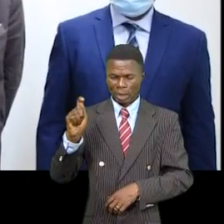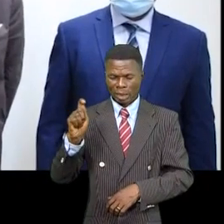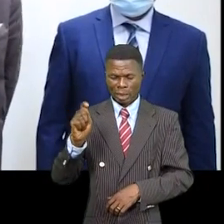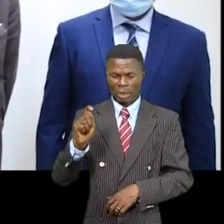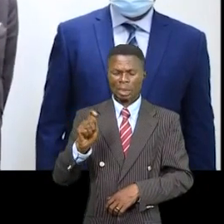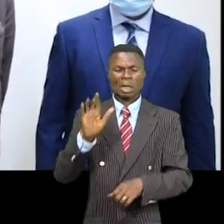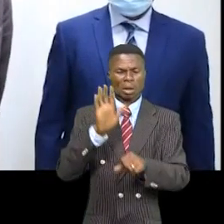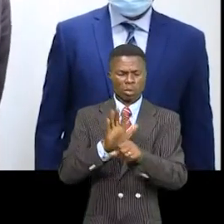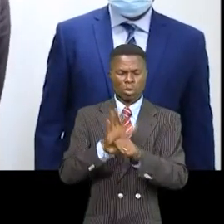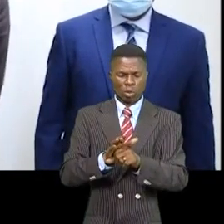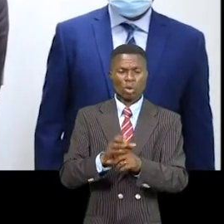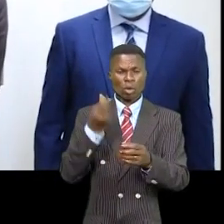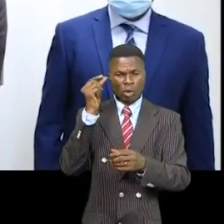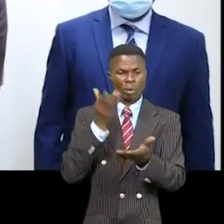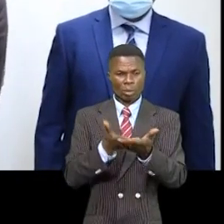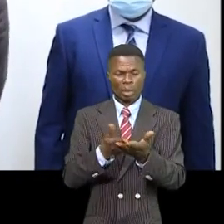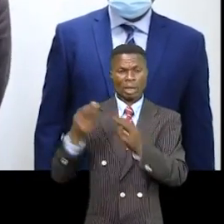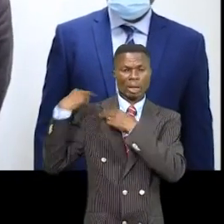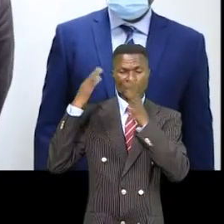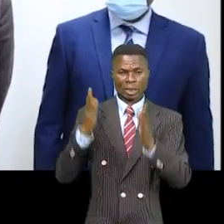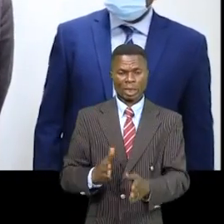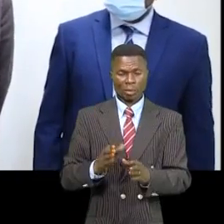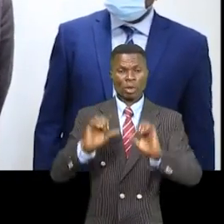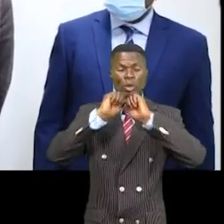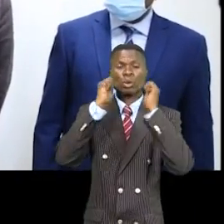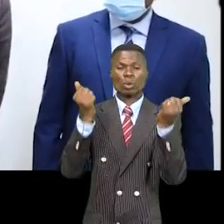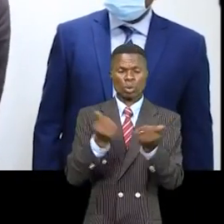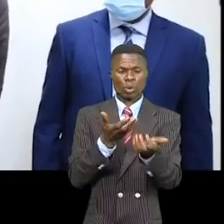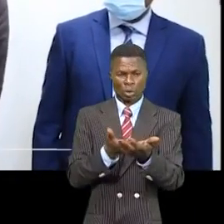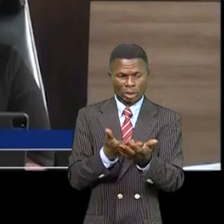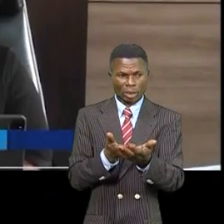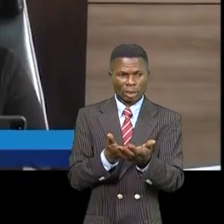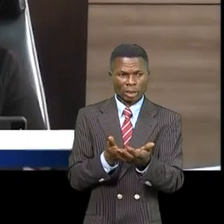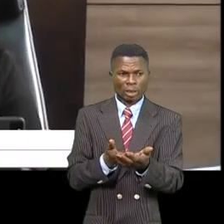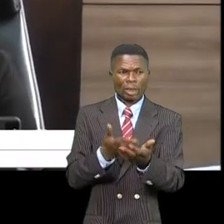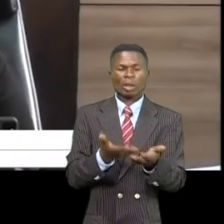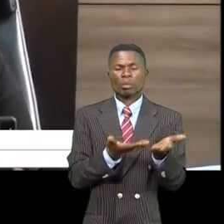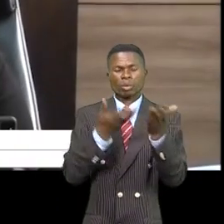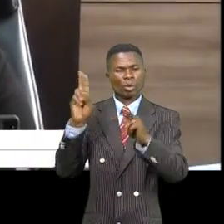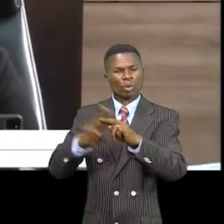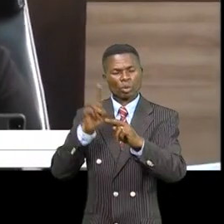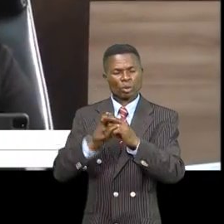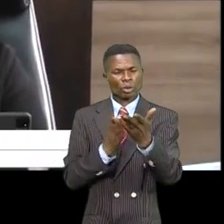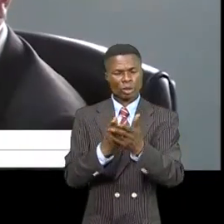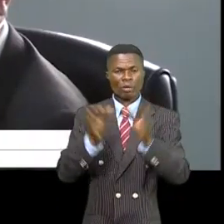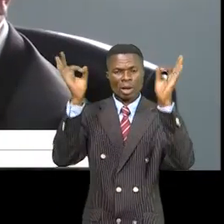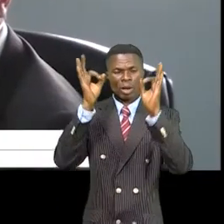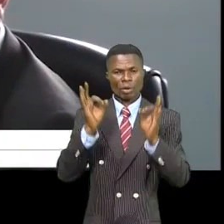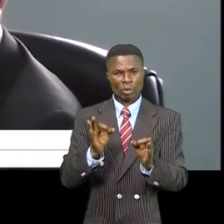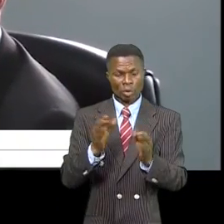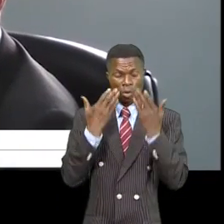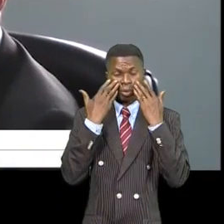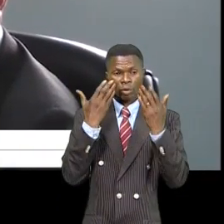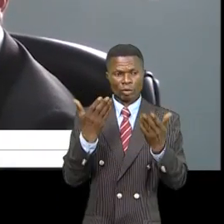beaucoup de cobalt et qui est responsable du coup aux yeux de l'OCDE pour les devoirs de diligence raisonnable donc voilà